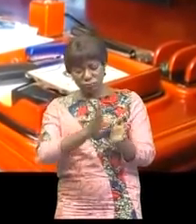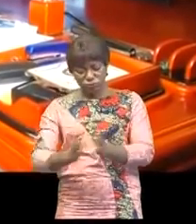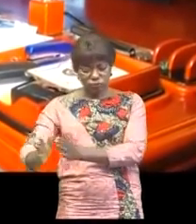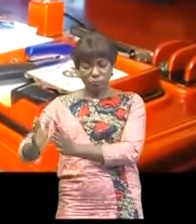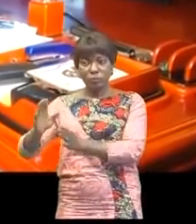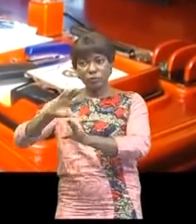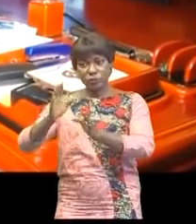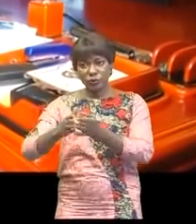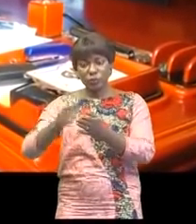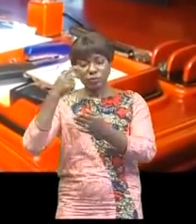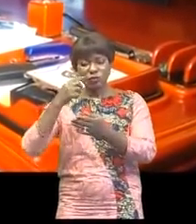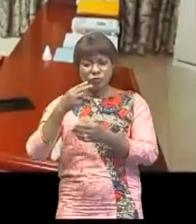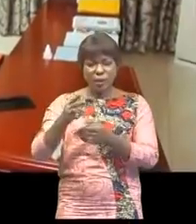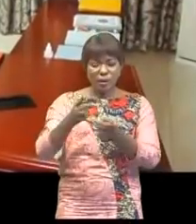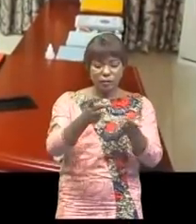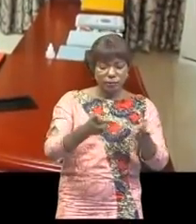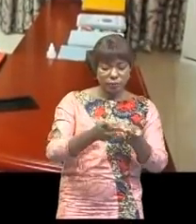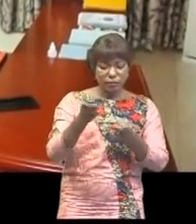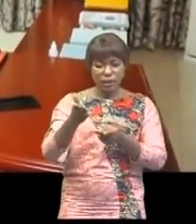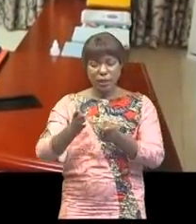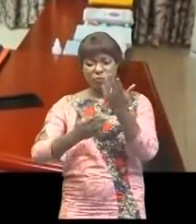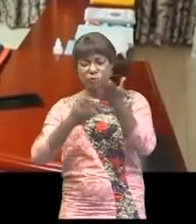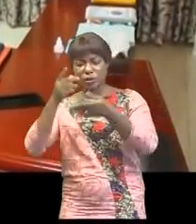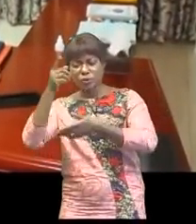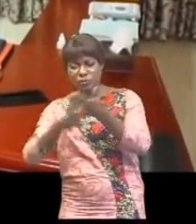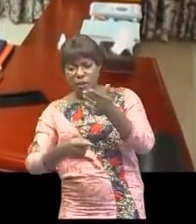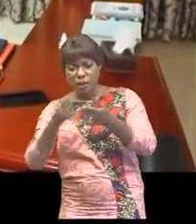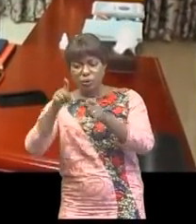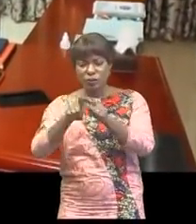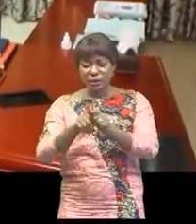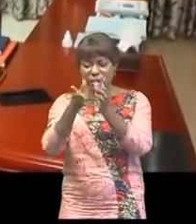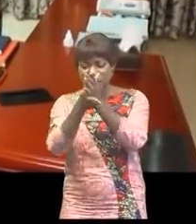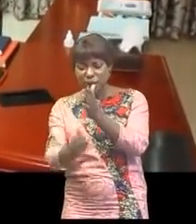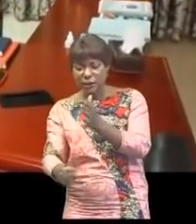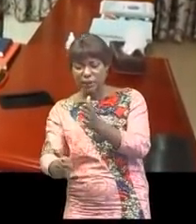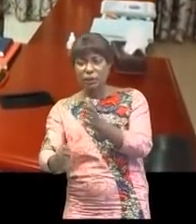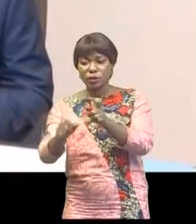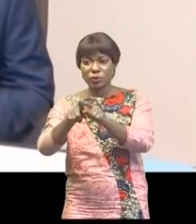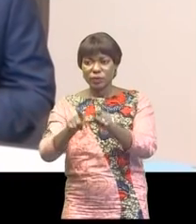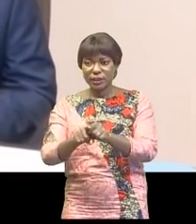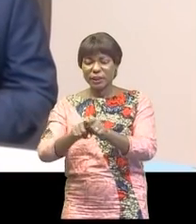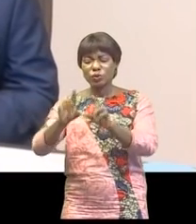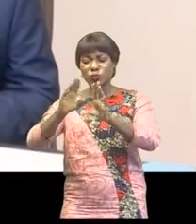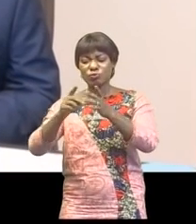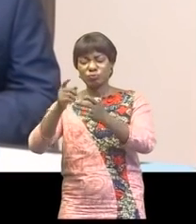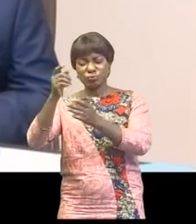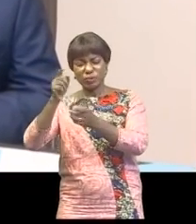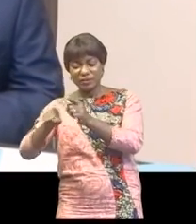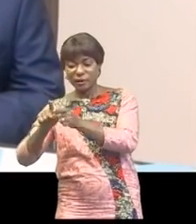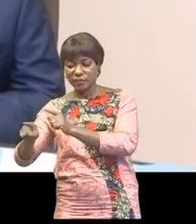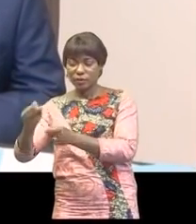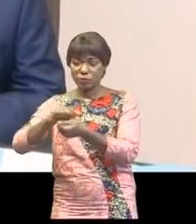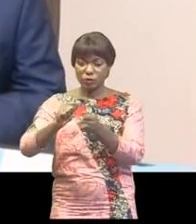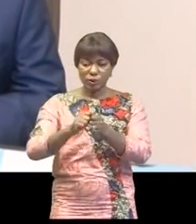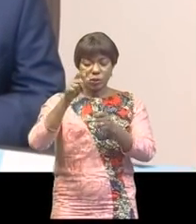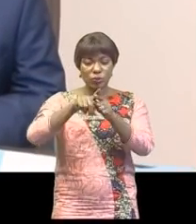sa localisation, son potentiel commercial, sa qualité et ténor, les chaînes de valeurs existantes et